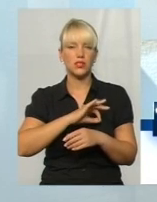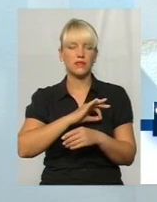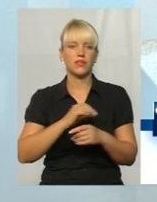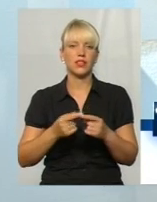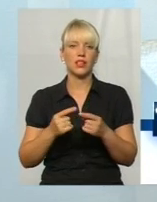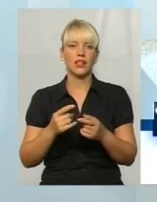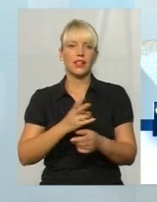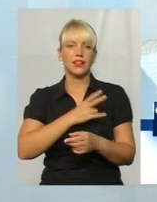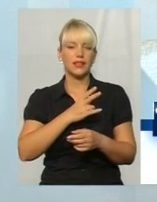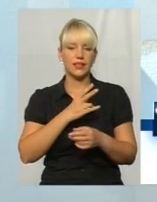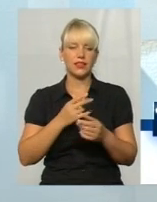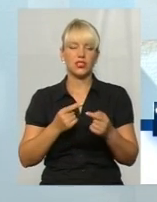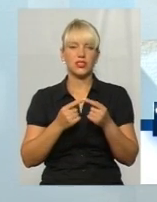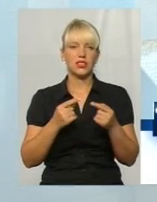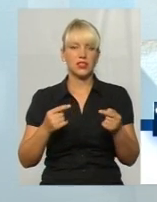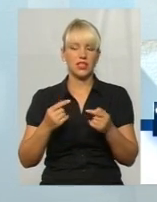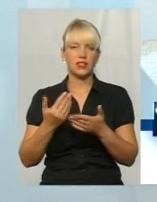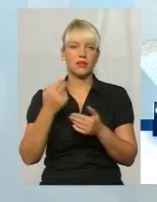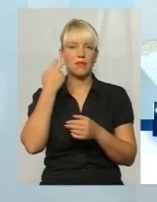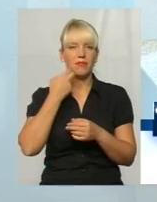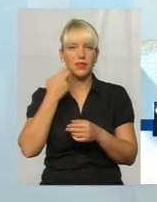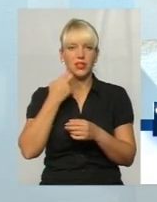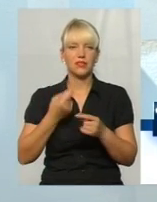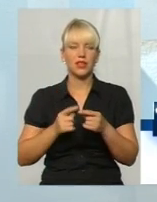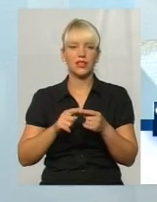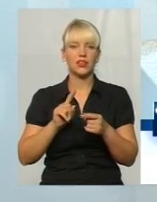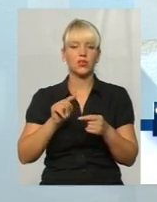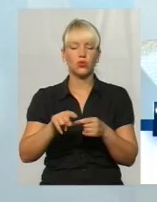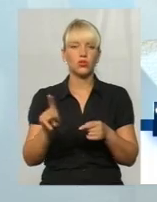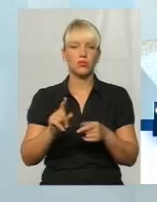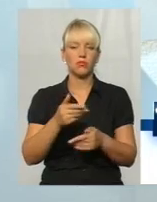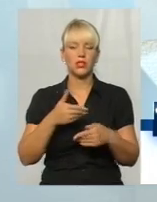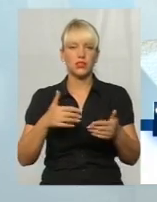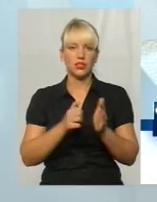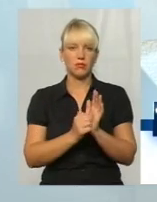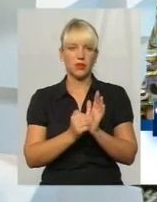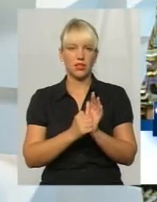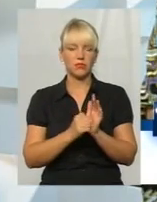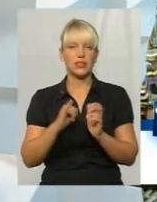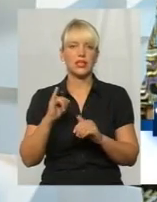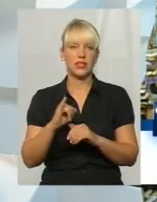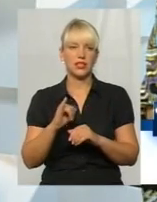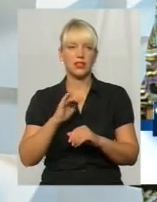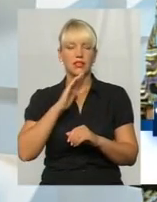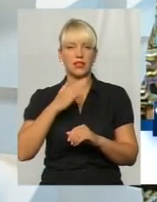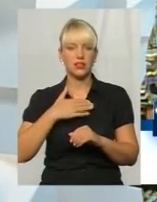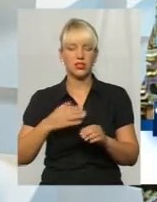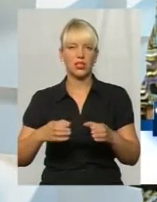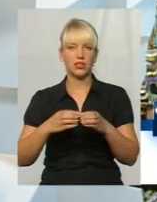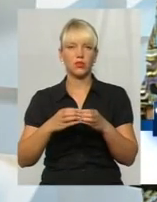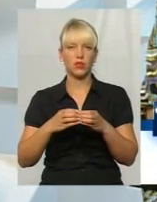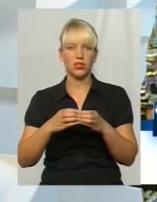тих же бритвенных принадлежностей. Це то, чим займаємося непосредственно ми. І, звісно, наша категория,